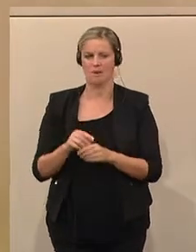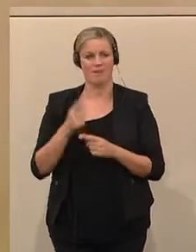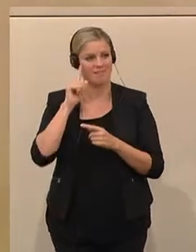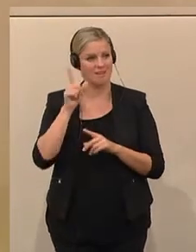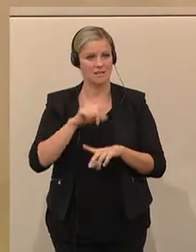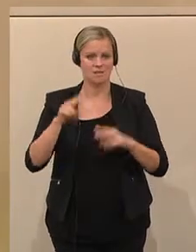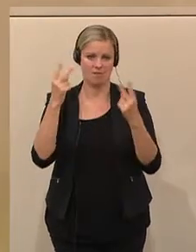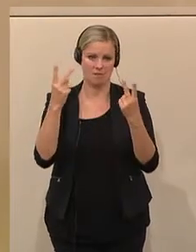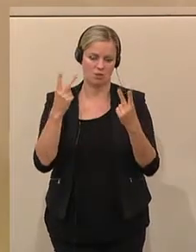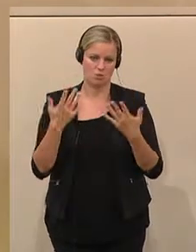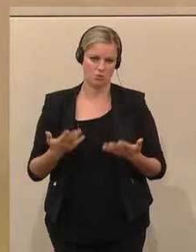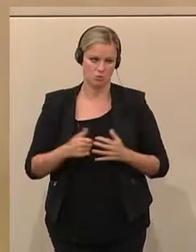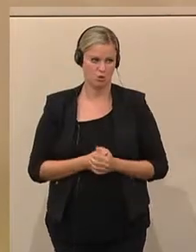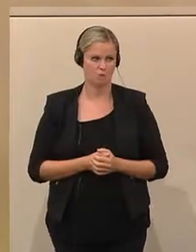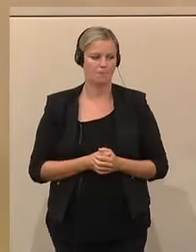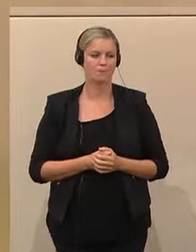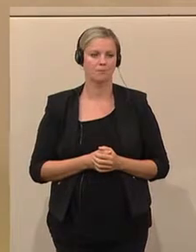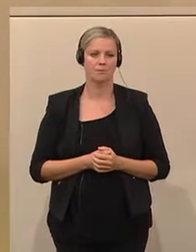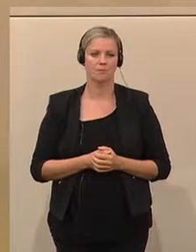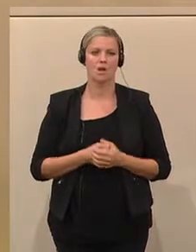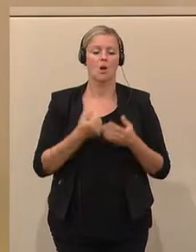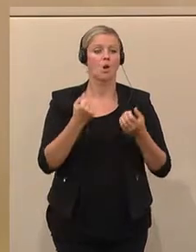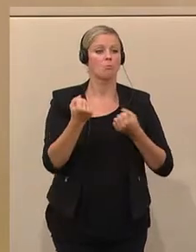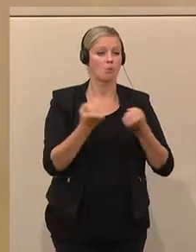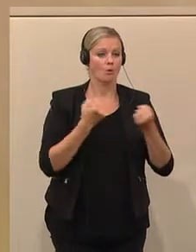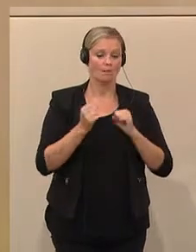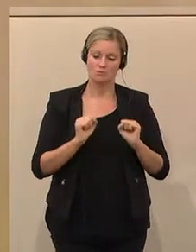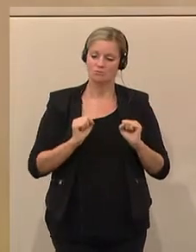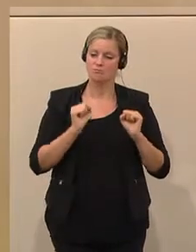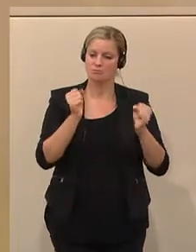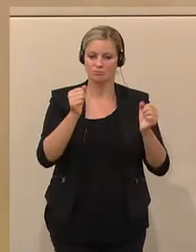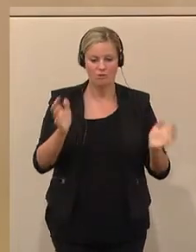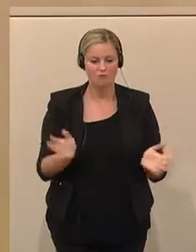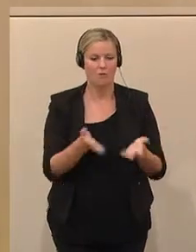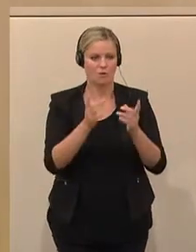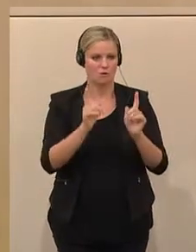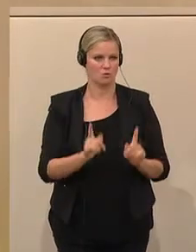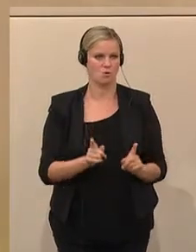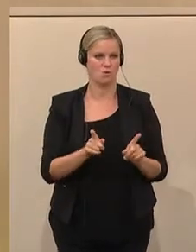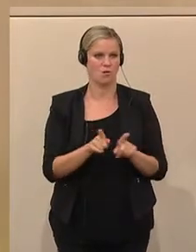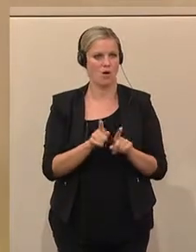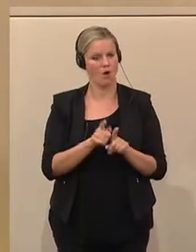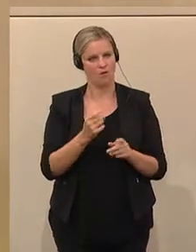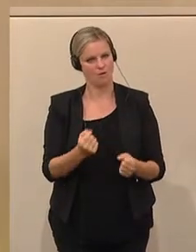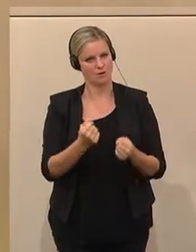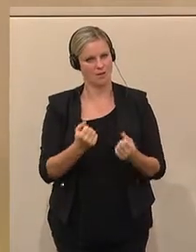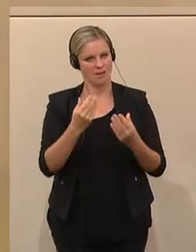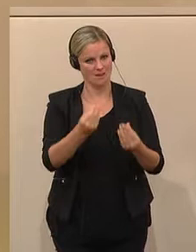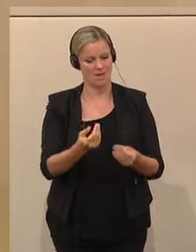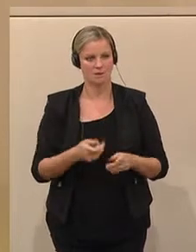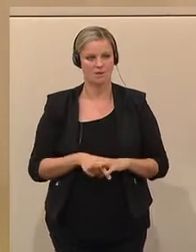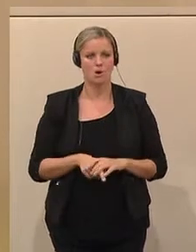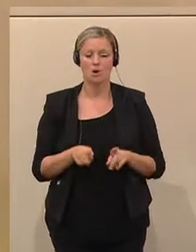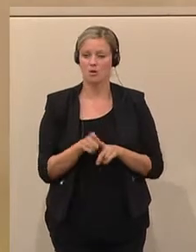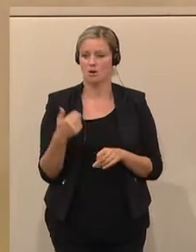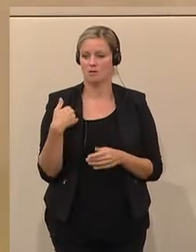wesentlicher Punkt, dass es eben darum geht, politisches Engagement zu fördern, auch entsprechend zu verstärken. Aber, und das wurde